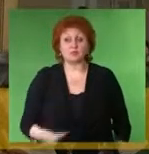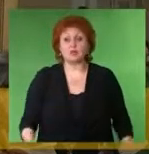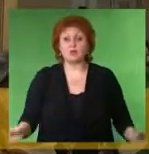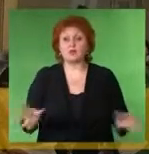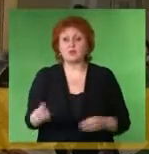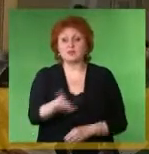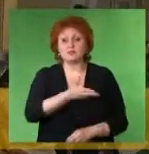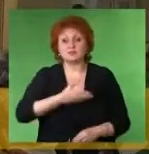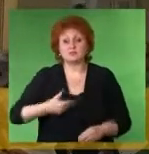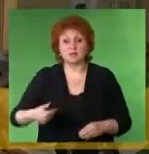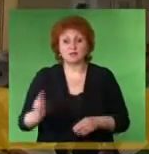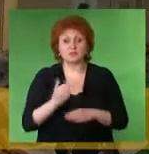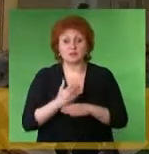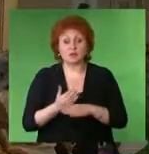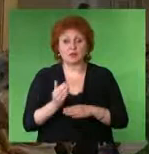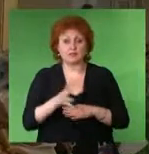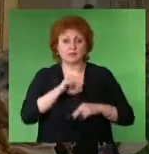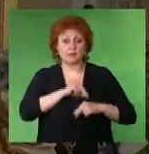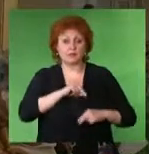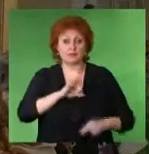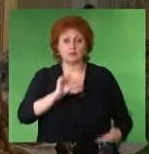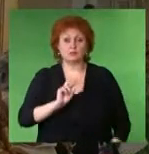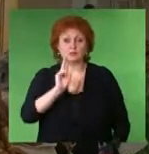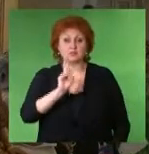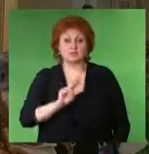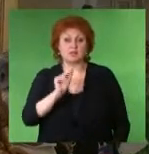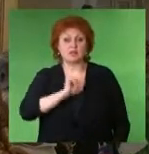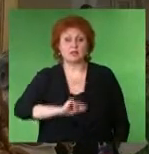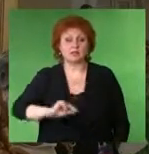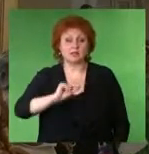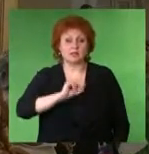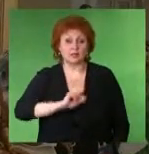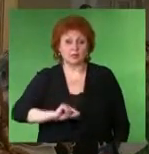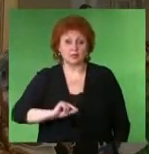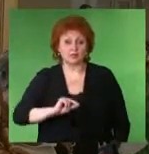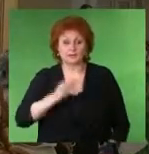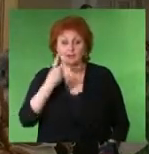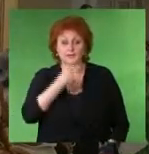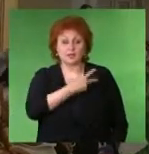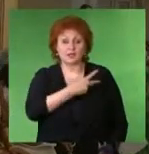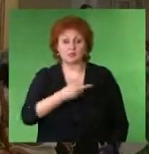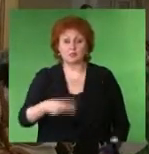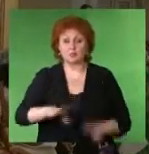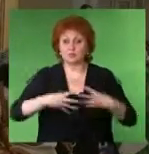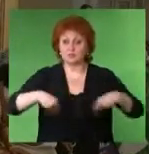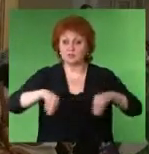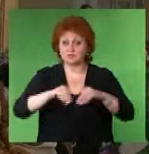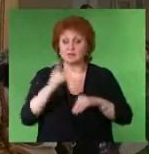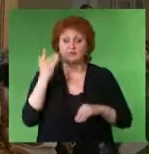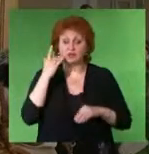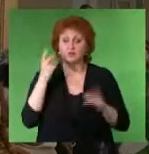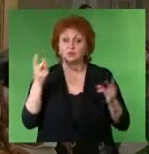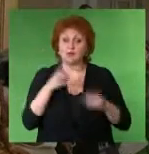с нашим отделом районным по труду и социальной работе Объезжаем семьи, которые